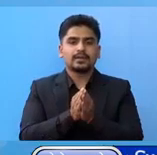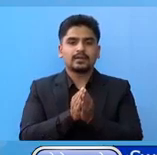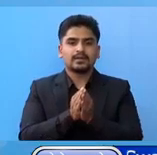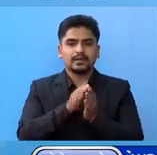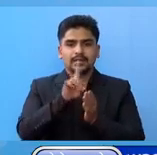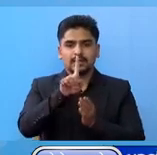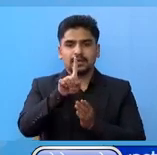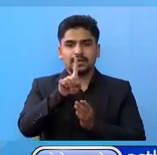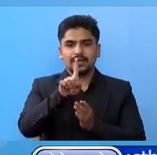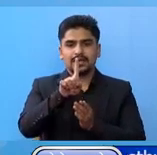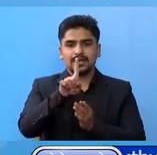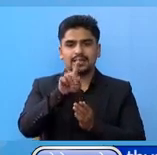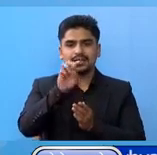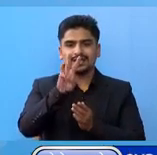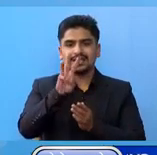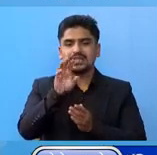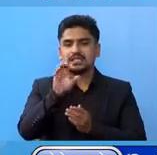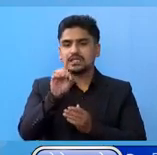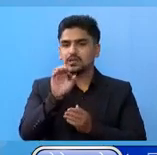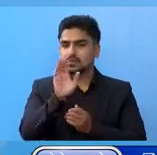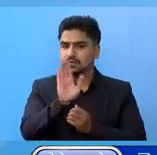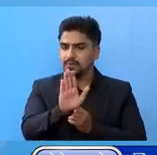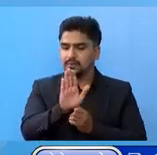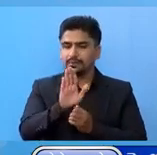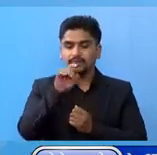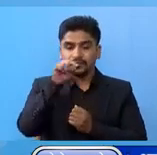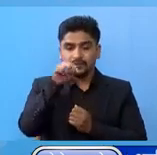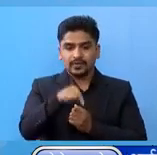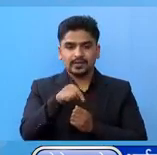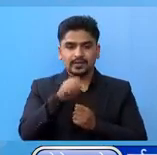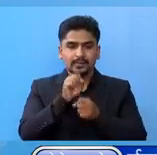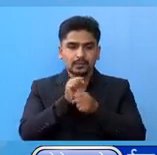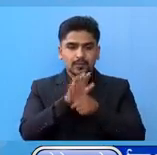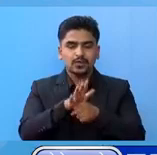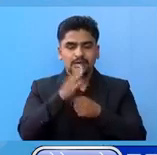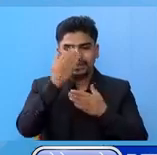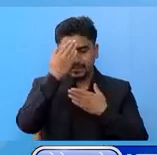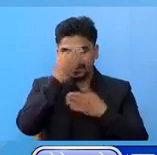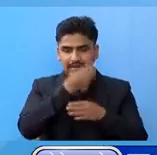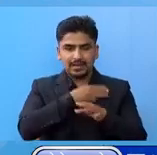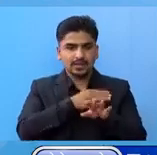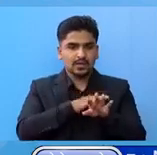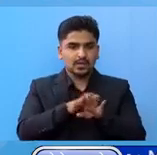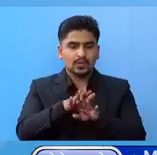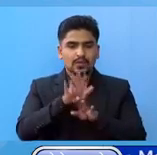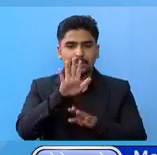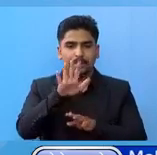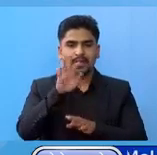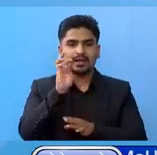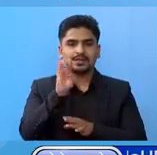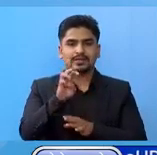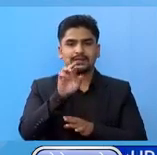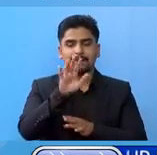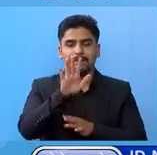130 रहे को छा, रहाल सक्रिय संक्रमीत को संख्या 5